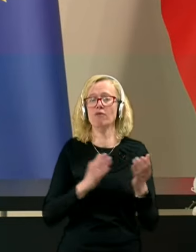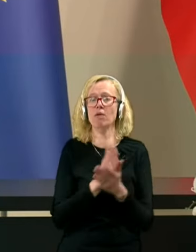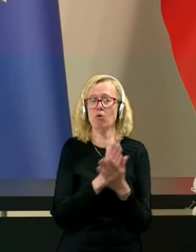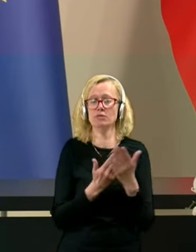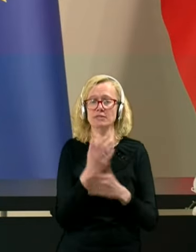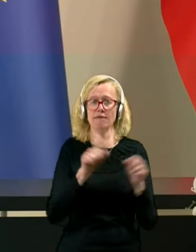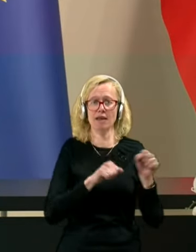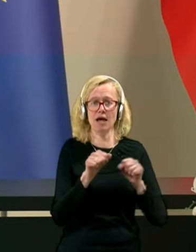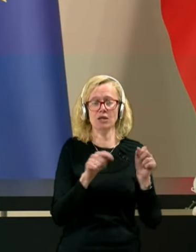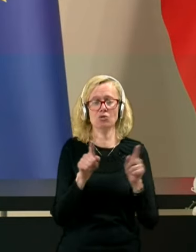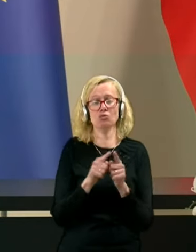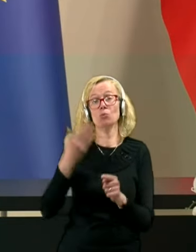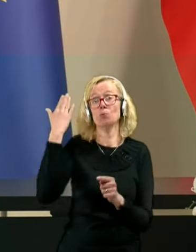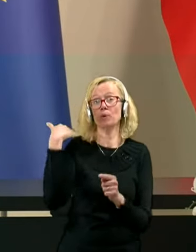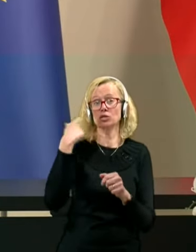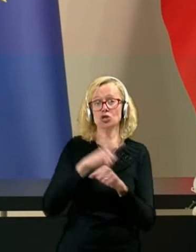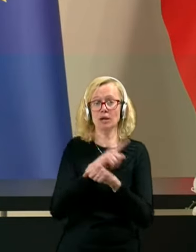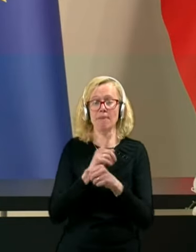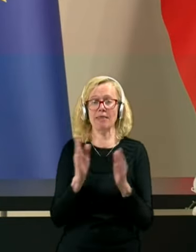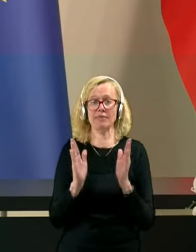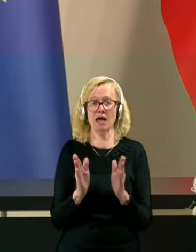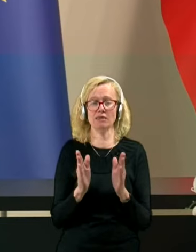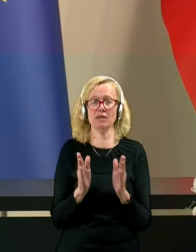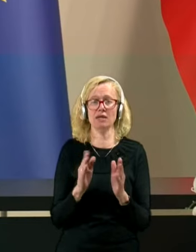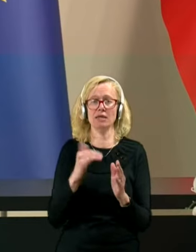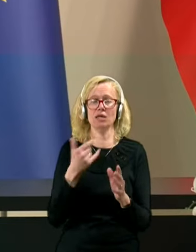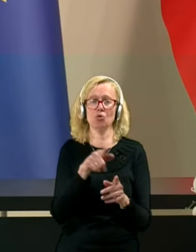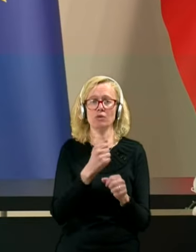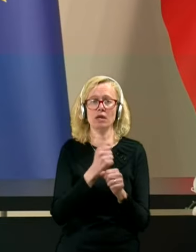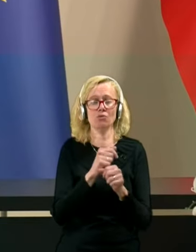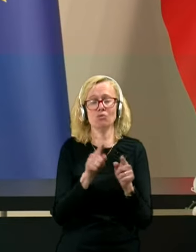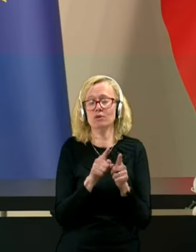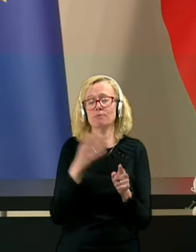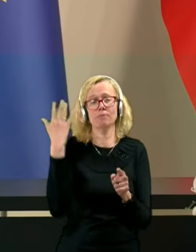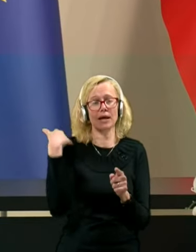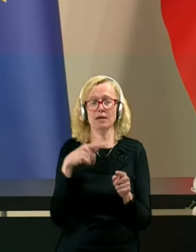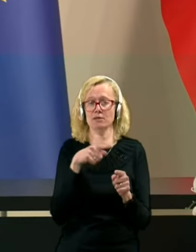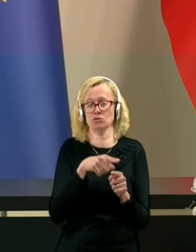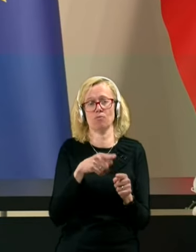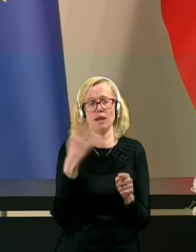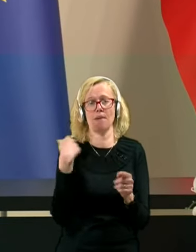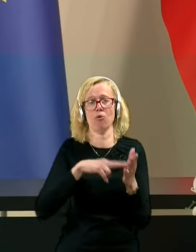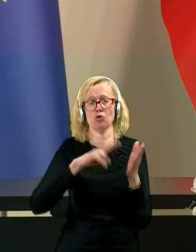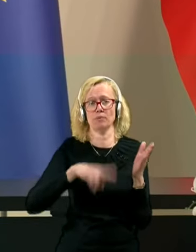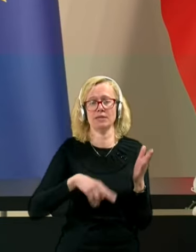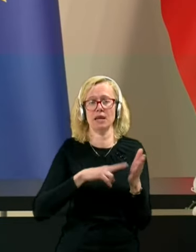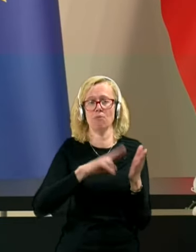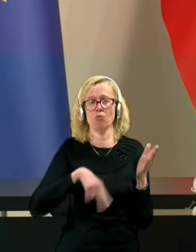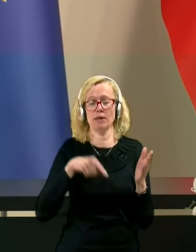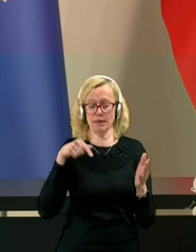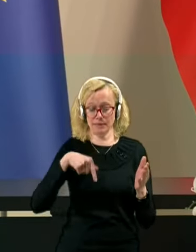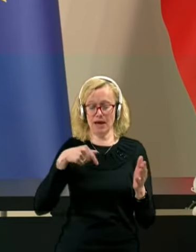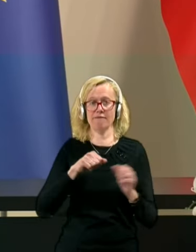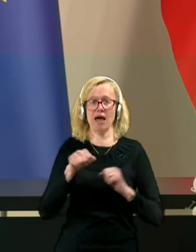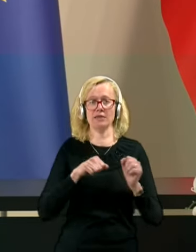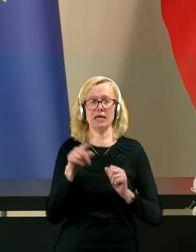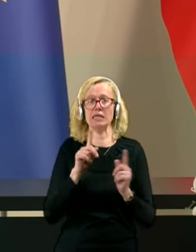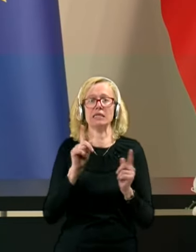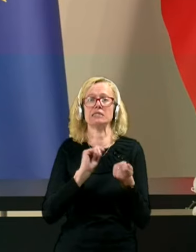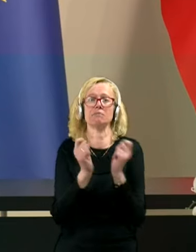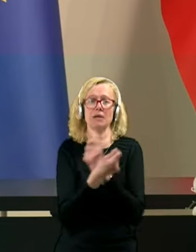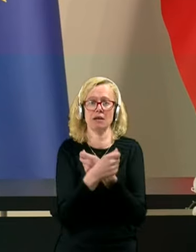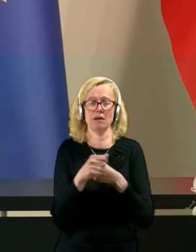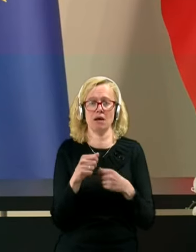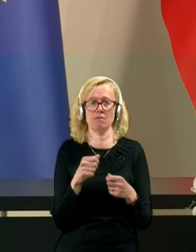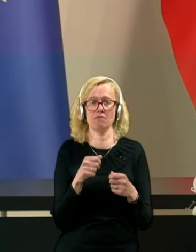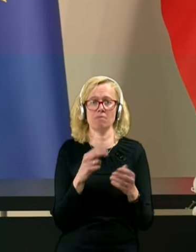prejšnjih mandatih je to delal in tudi prej so bile takšne pogodbe podpisane. Ta vlada ni spremenila pravil. Samo nekdo, ki je